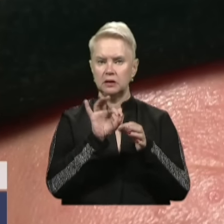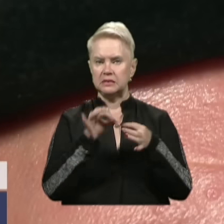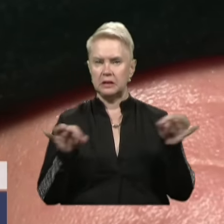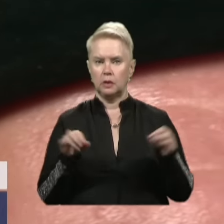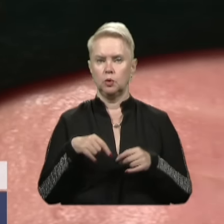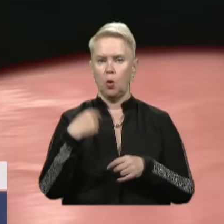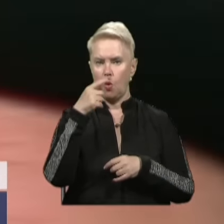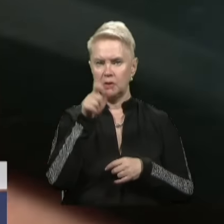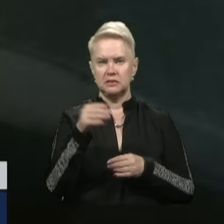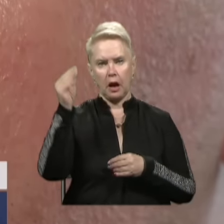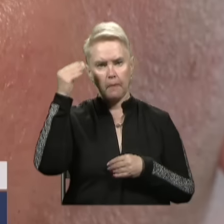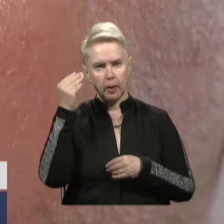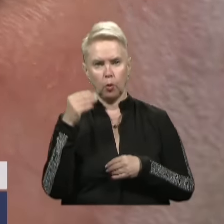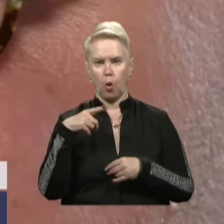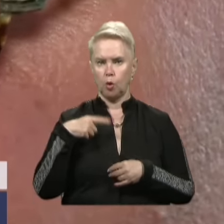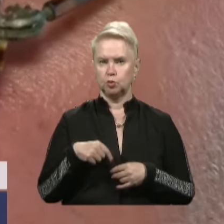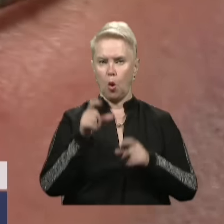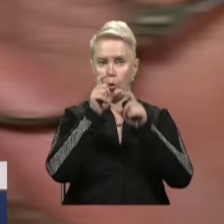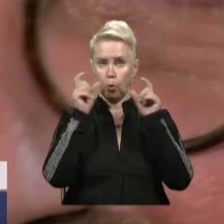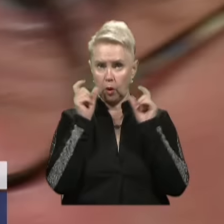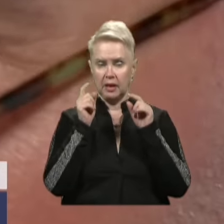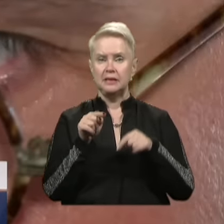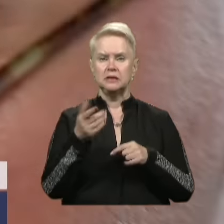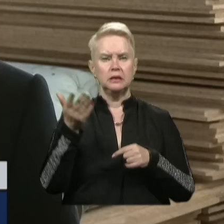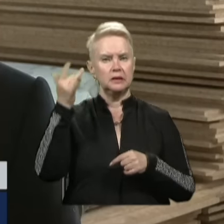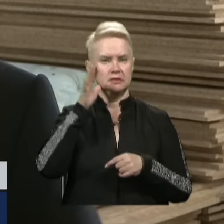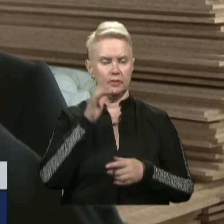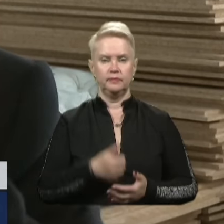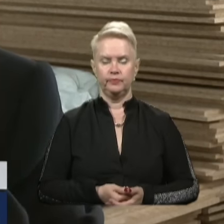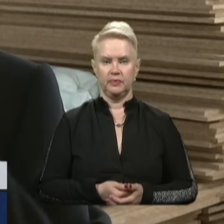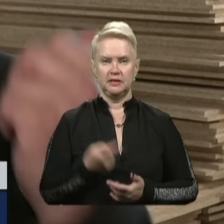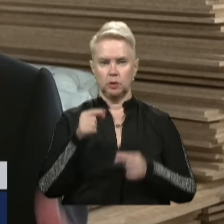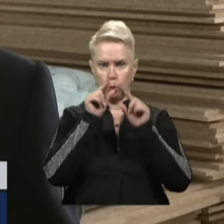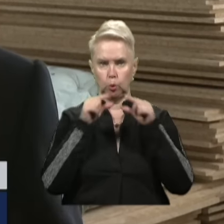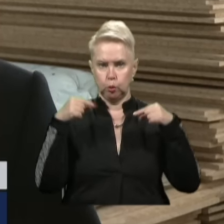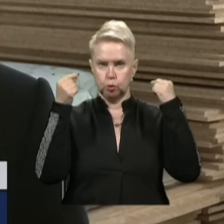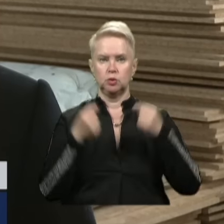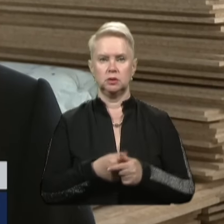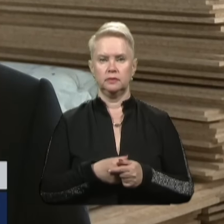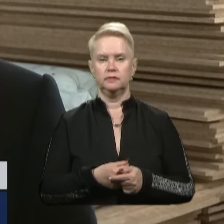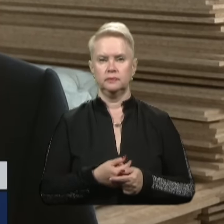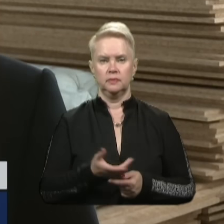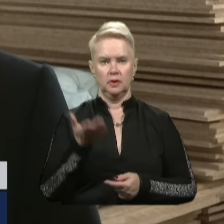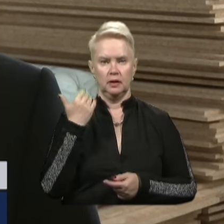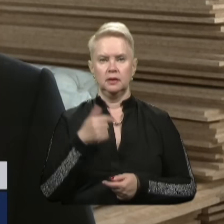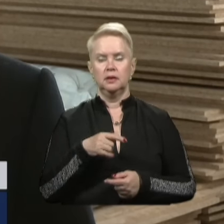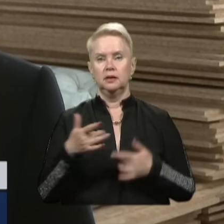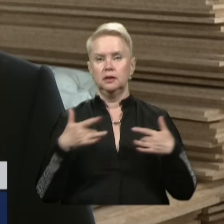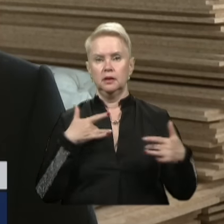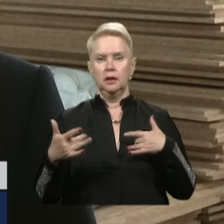образа, капелюх, костюм, навіть окуляри з тієї епохи. Цей вуса теж з оперного театру